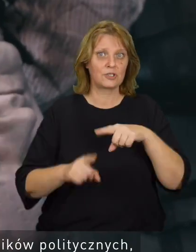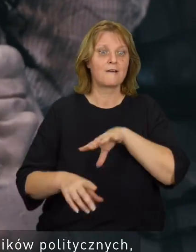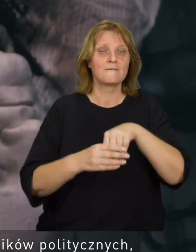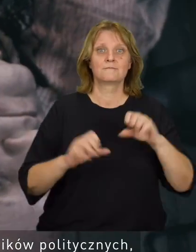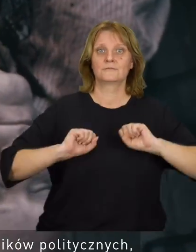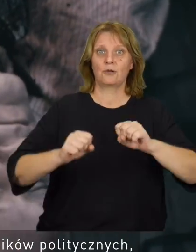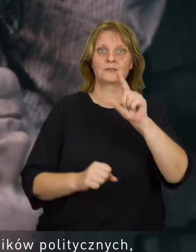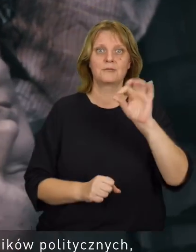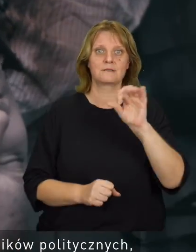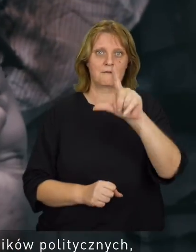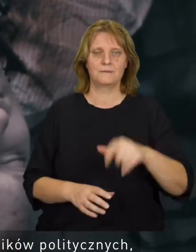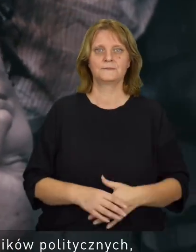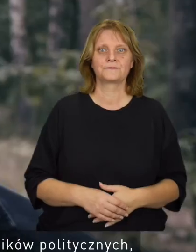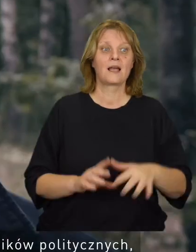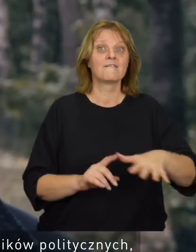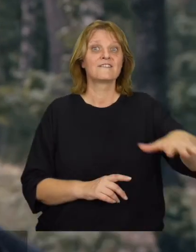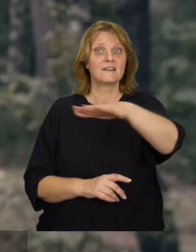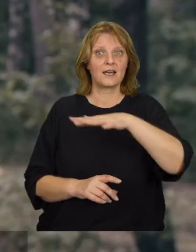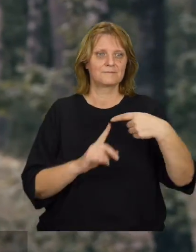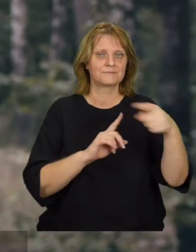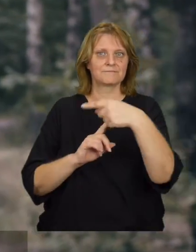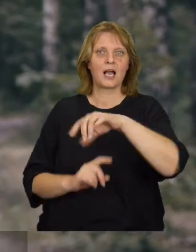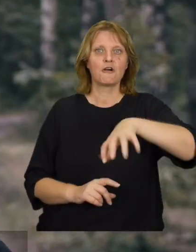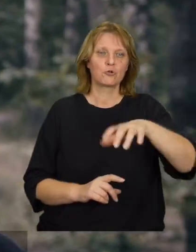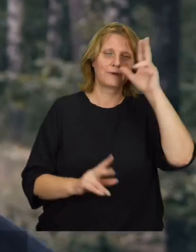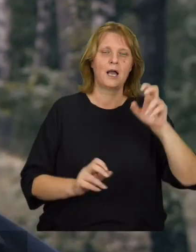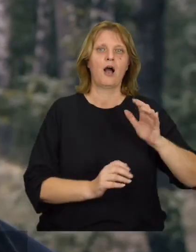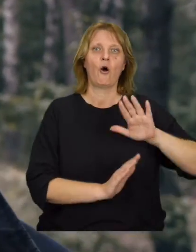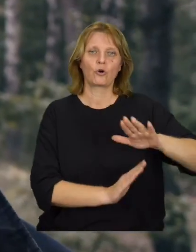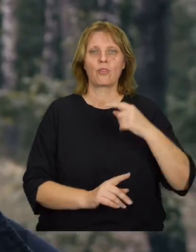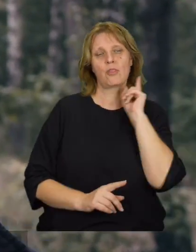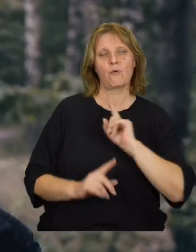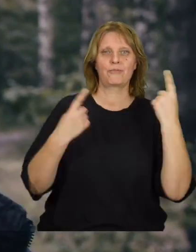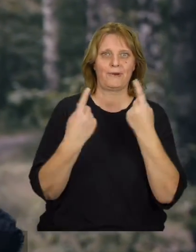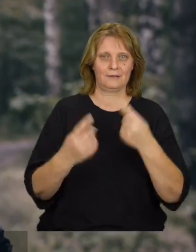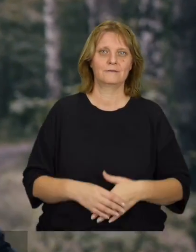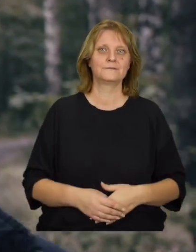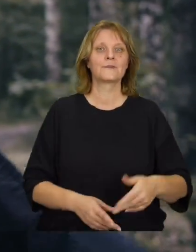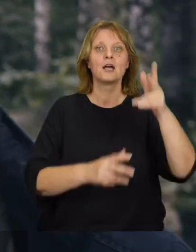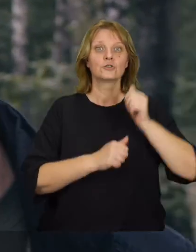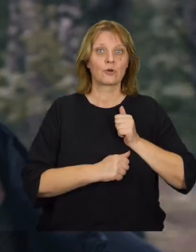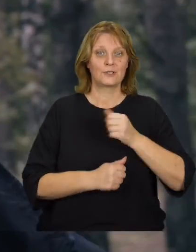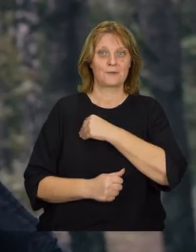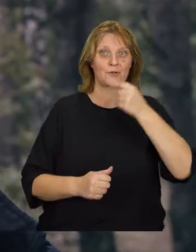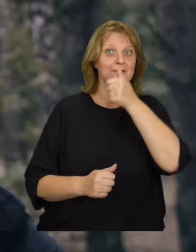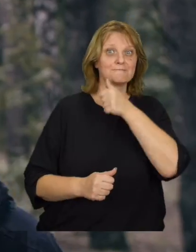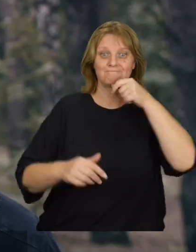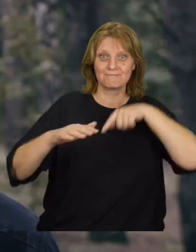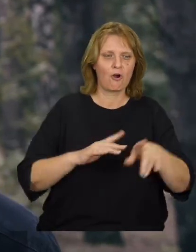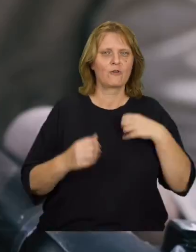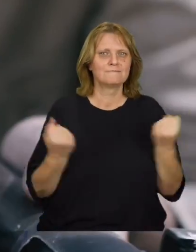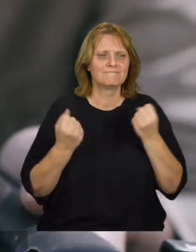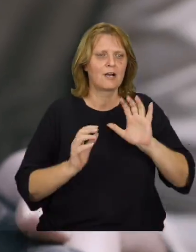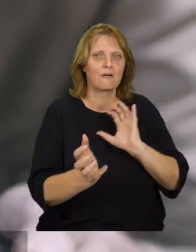DZIENNIKARZ W tereny wyruszają grupy ochronno-propagandowe. Żołnierze Połakowskiego Podziemia